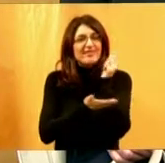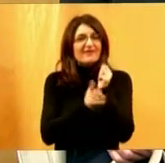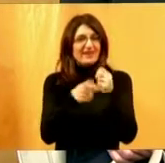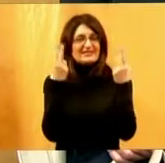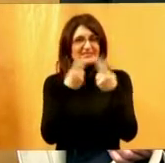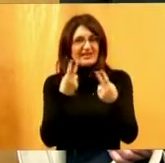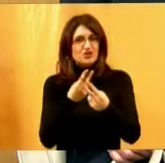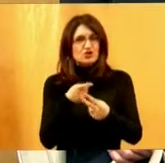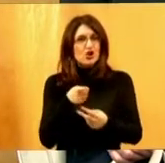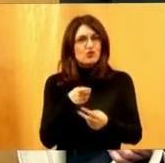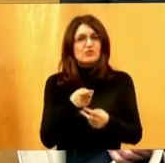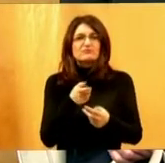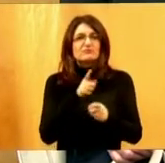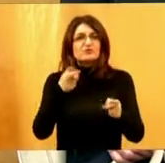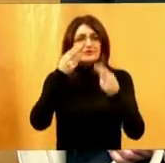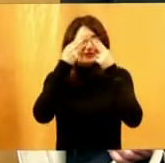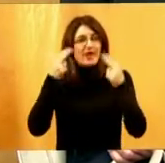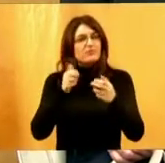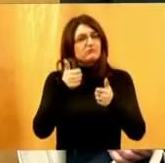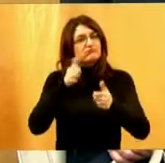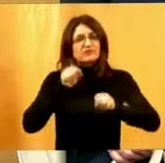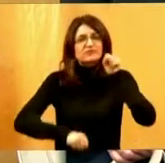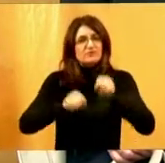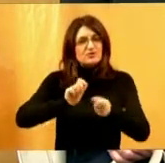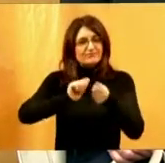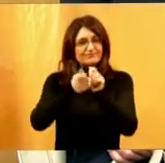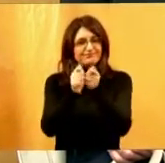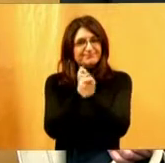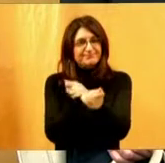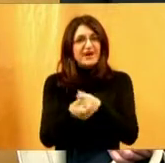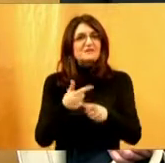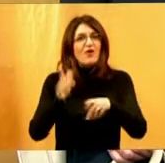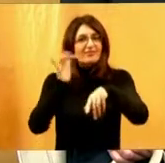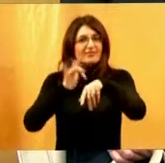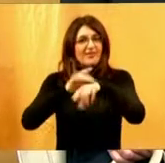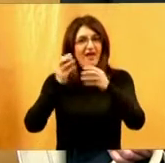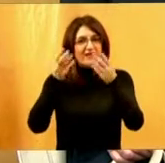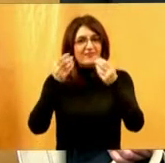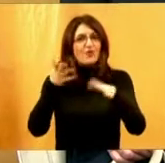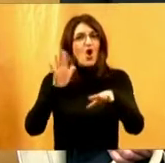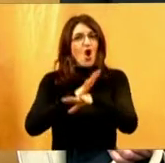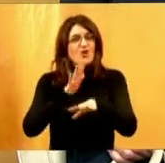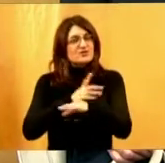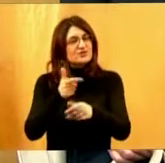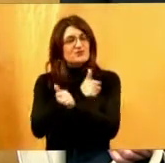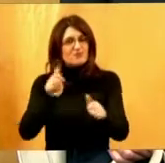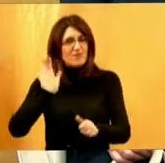Tu smo vrlo vješti jer taktilni osjet je poznato,